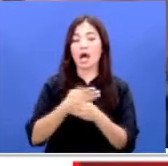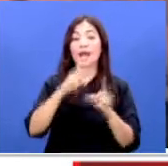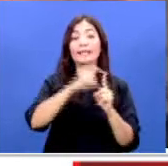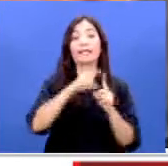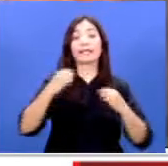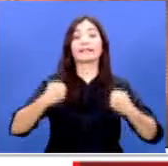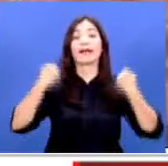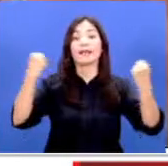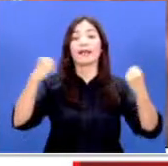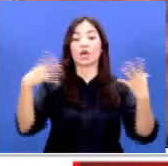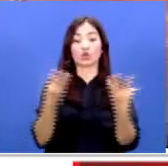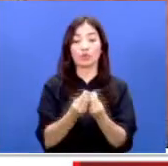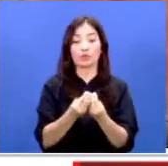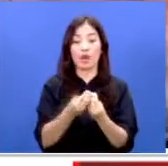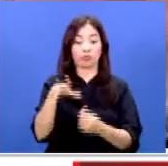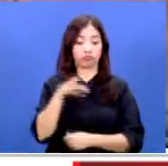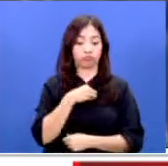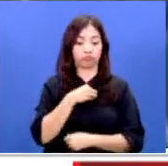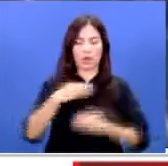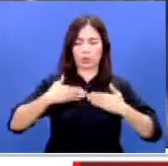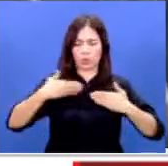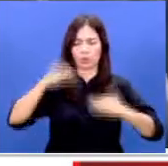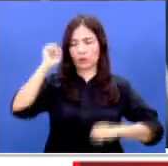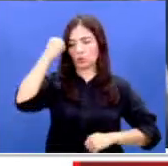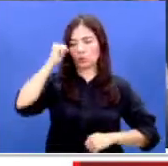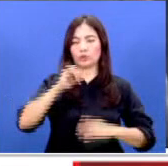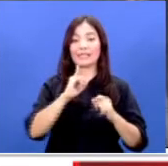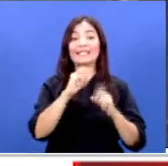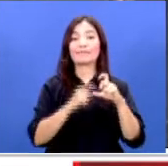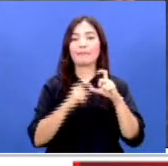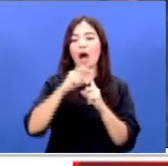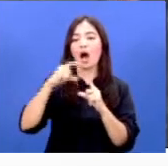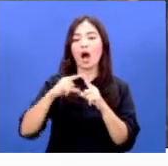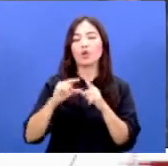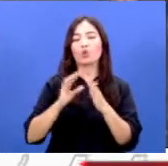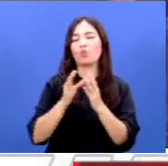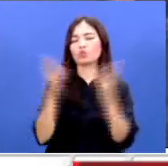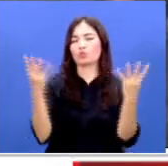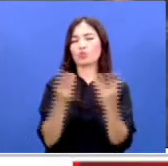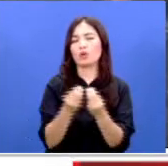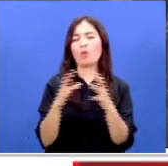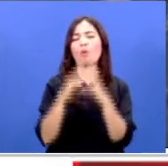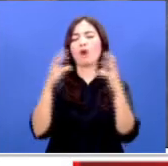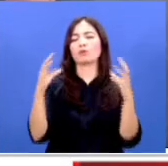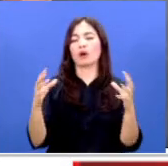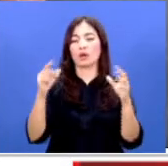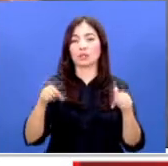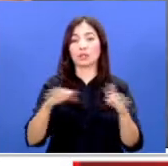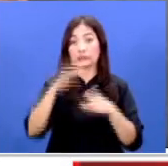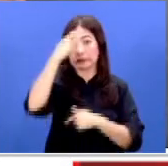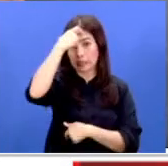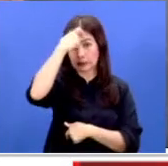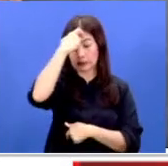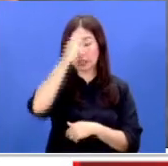jumlah penderita ISPA memang luar biasa peningkatannya yang mana jumlah warga yang terpapar itu sudah